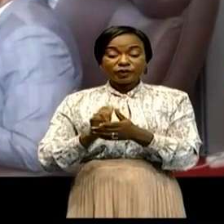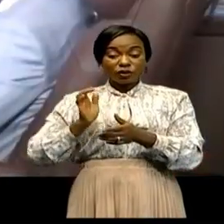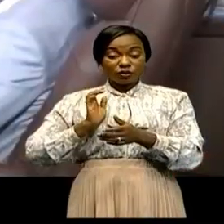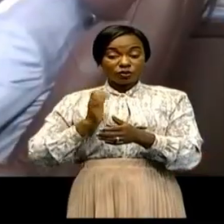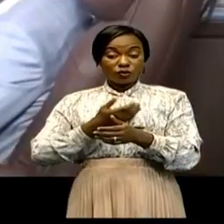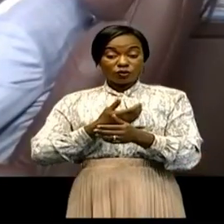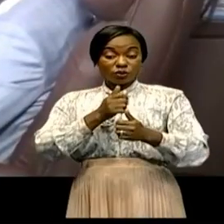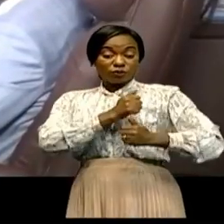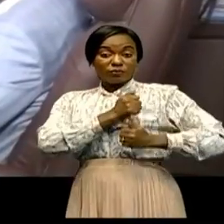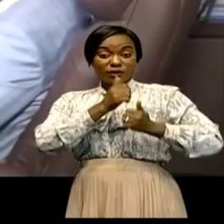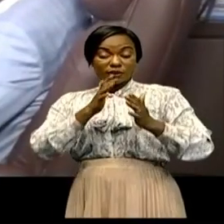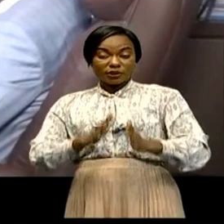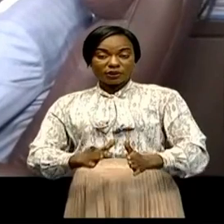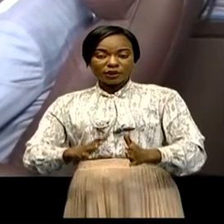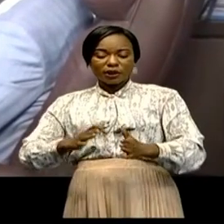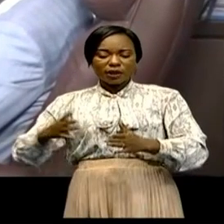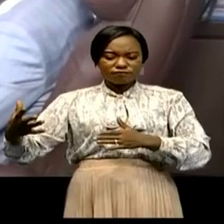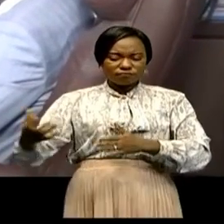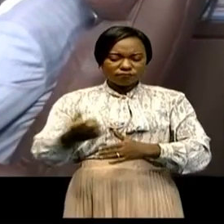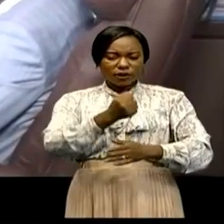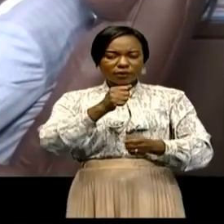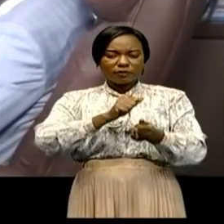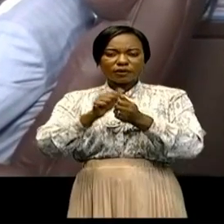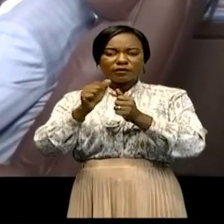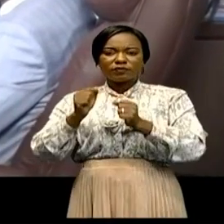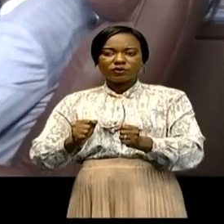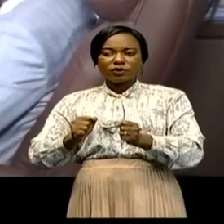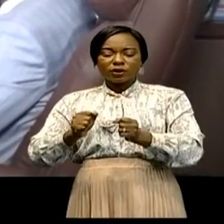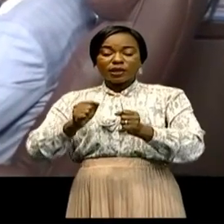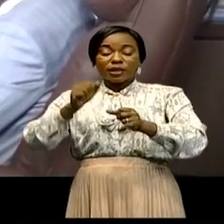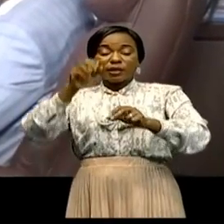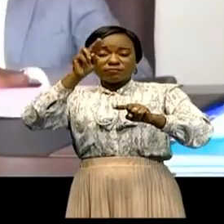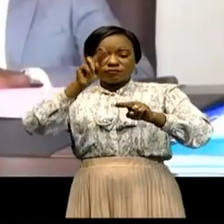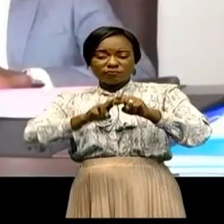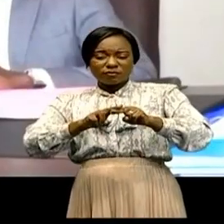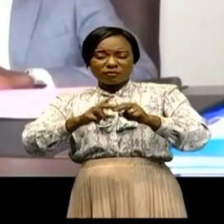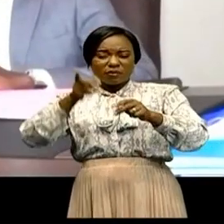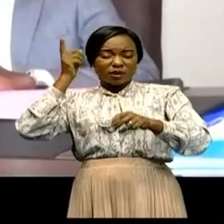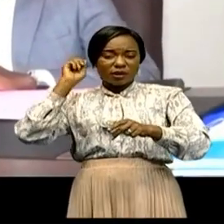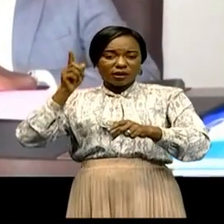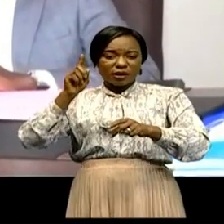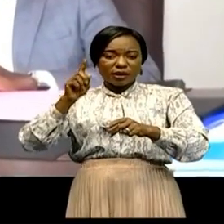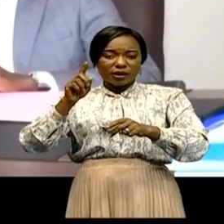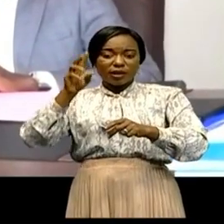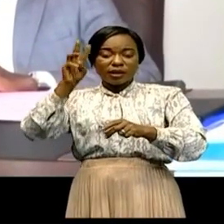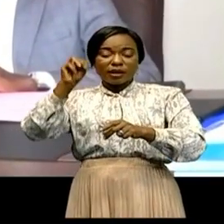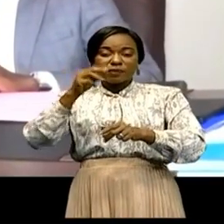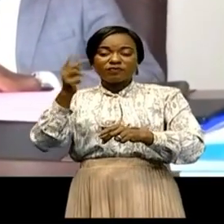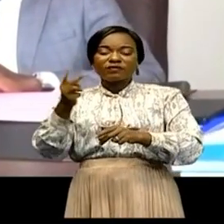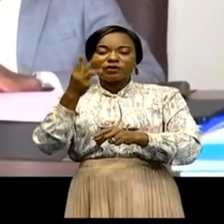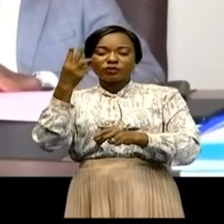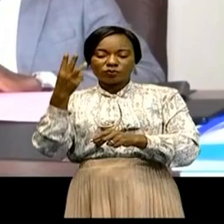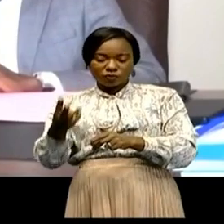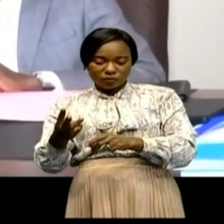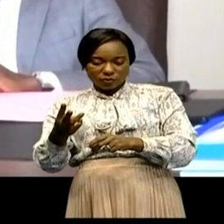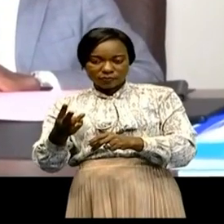la bourgade de Mungo, jadis occupée par les M23 dans la nuit du 18 au 19 novembre 2021.